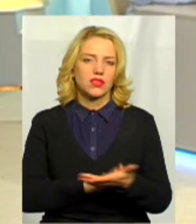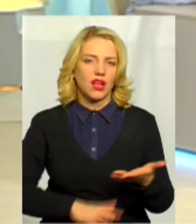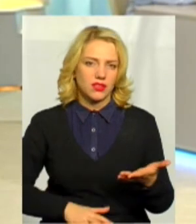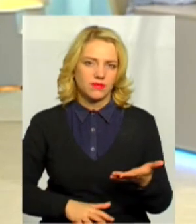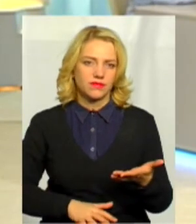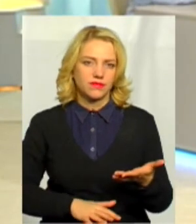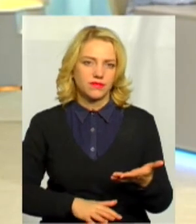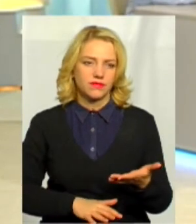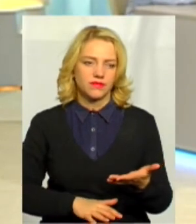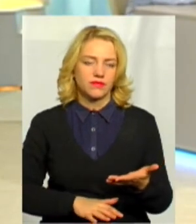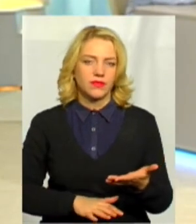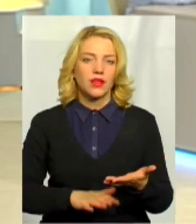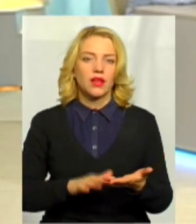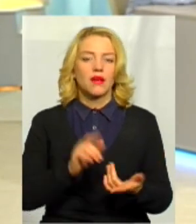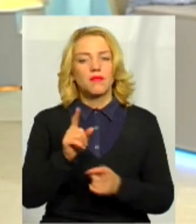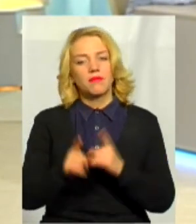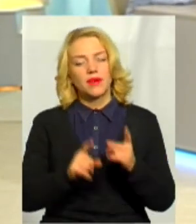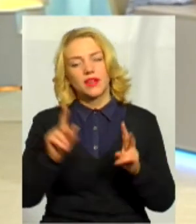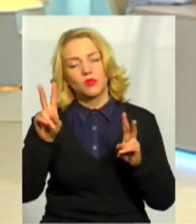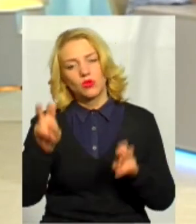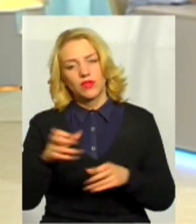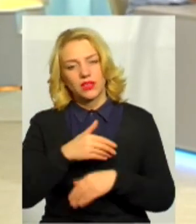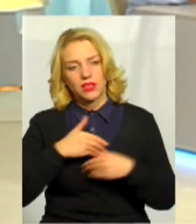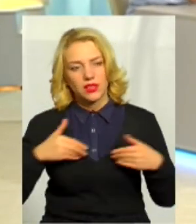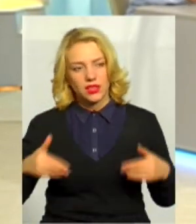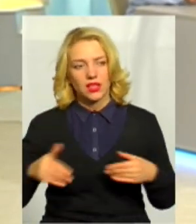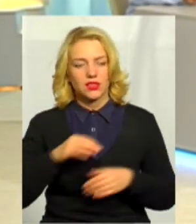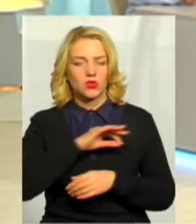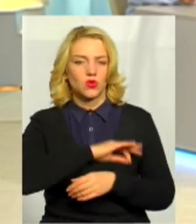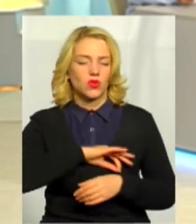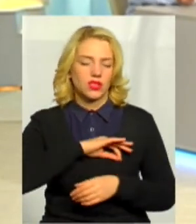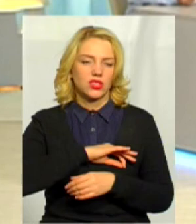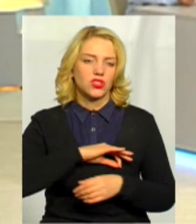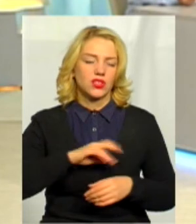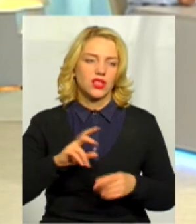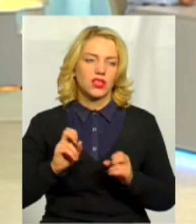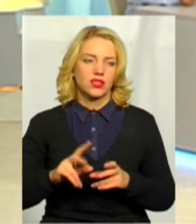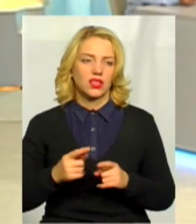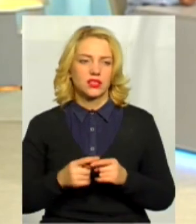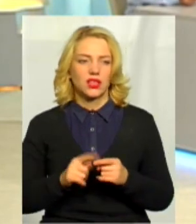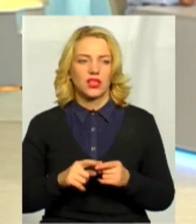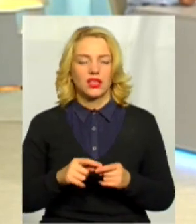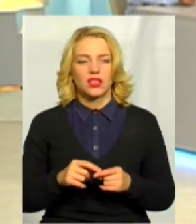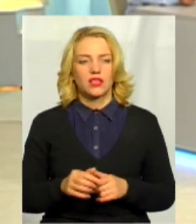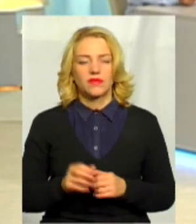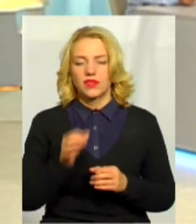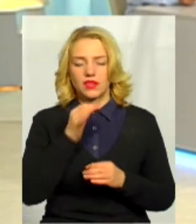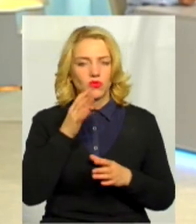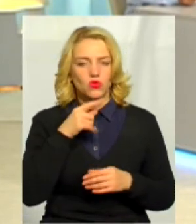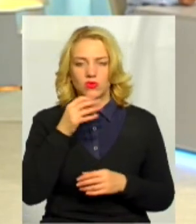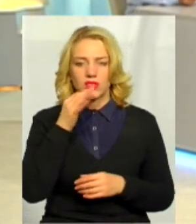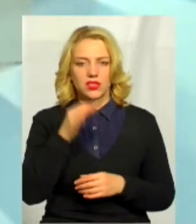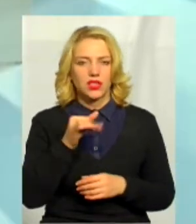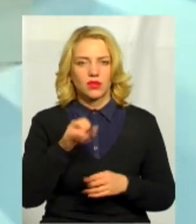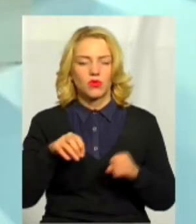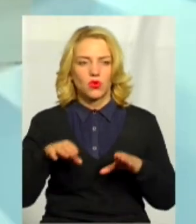переименувати нас, ліквідувати нас. Я вже тут не можу сказати рішення